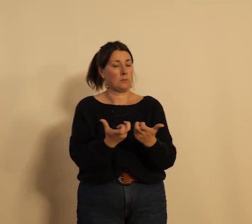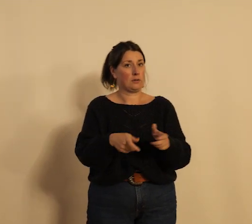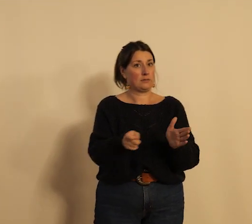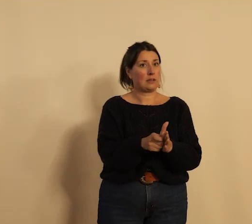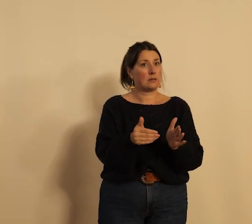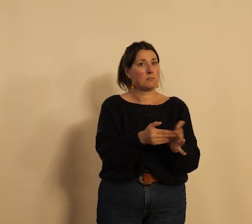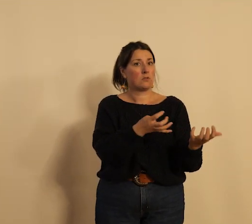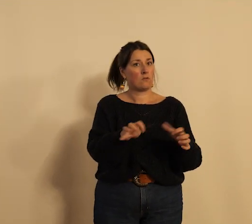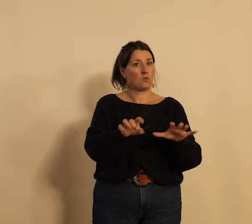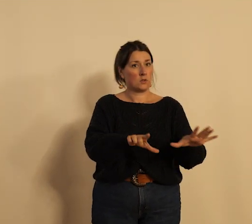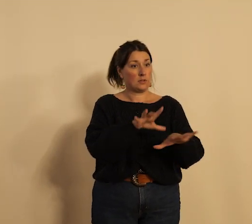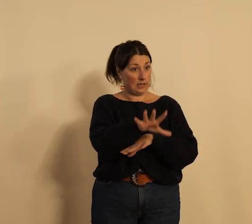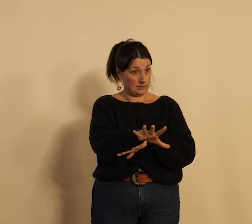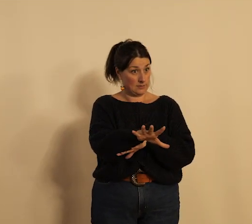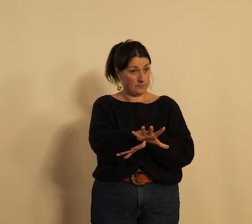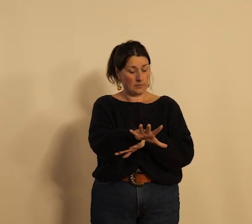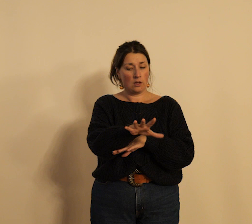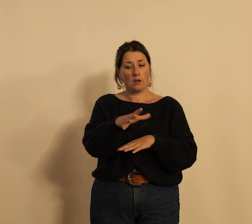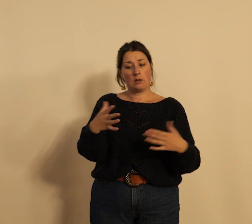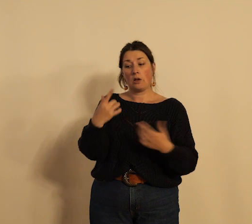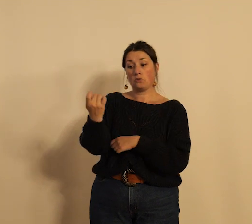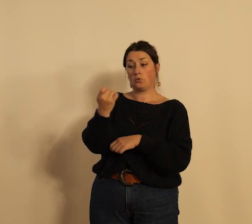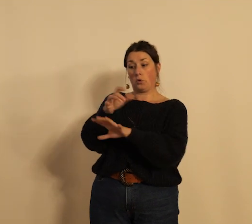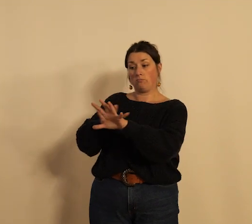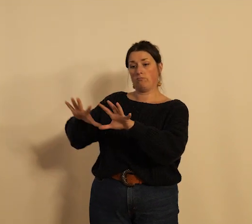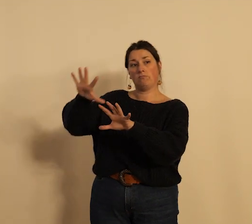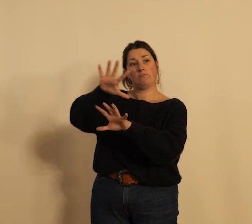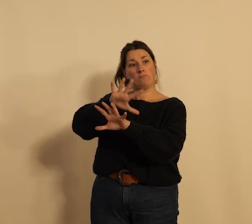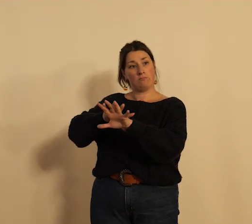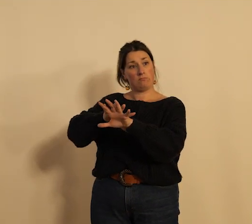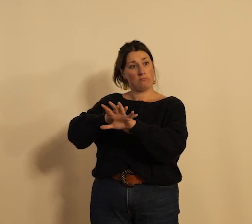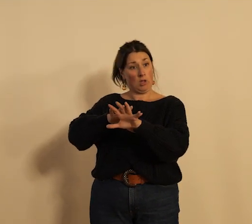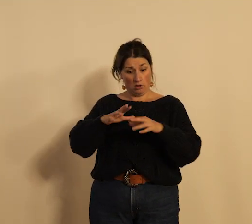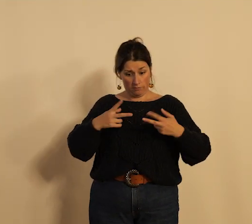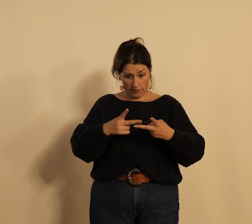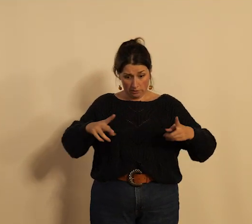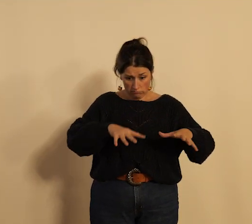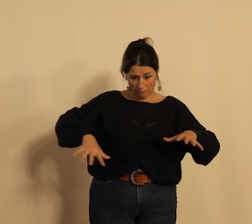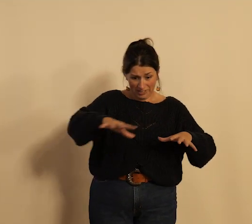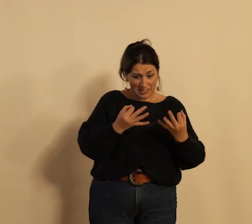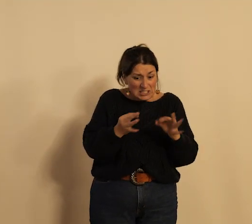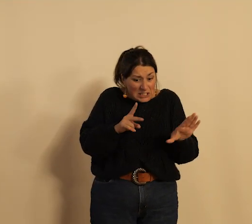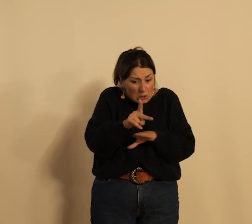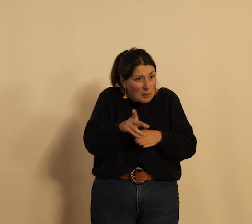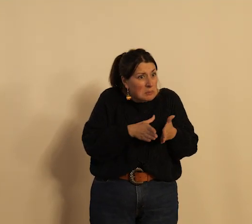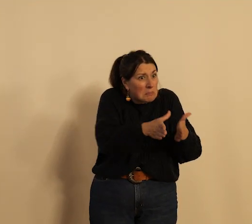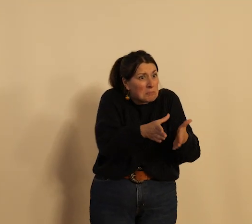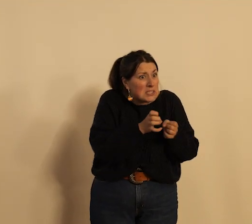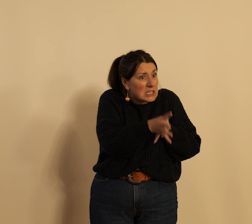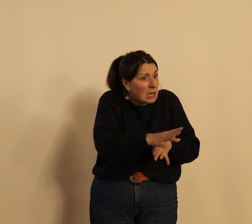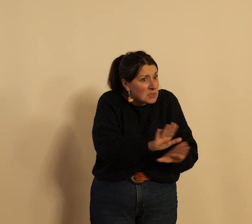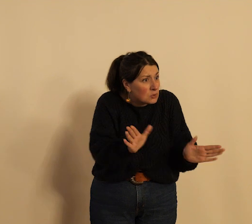Tourangelle ne compte que 10 km de pistes cyclables de plus elles ne sont pas